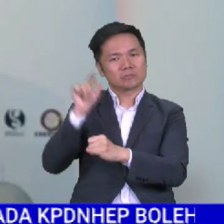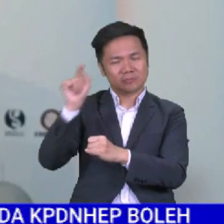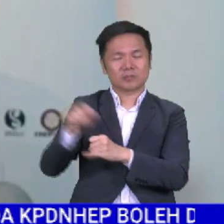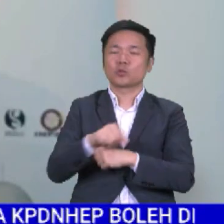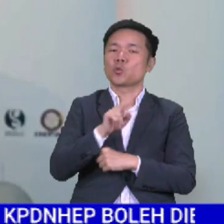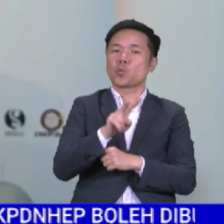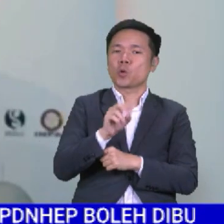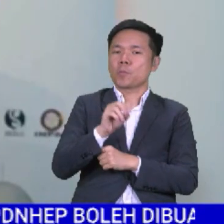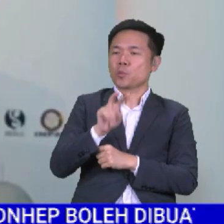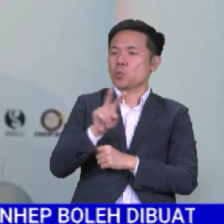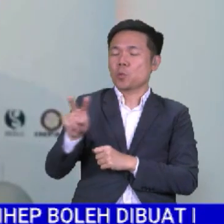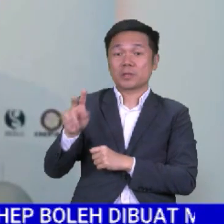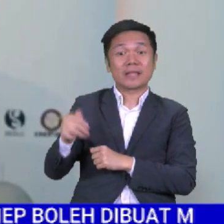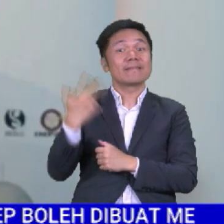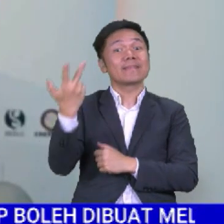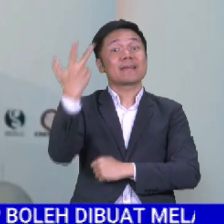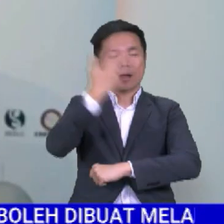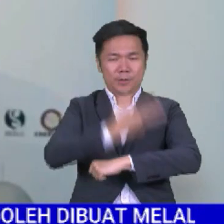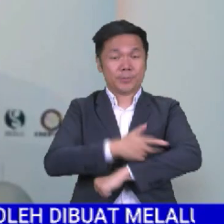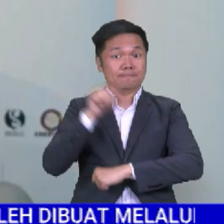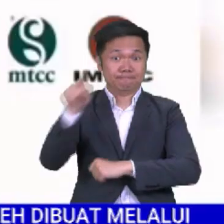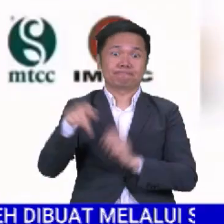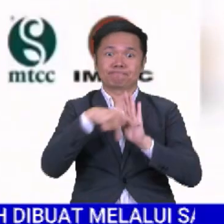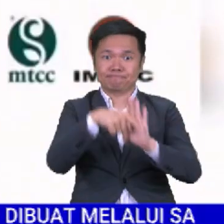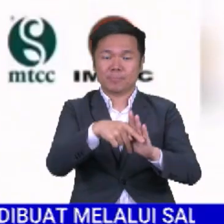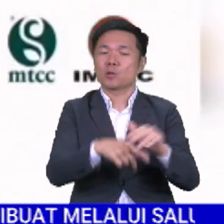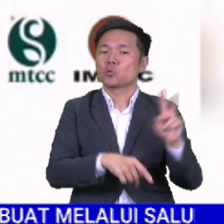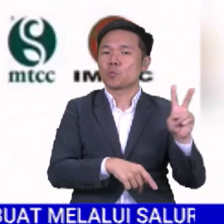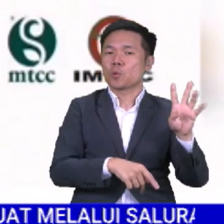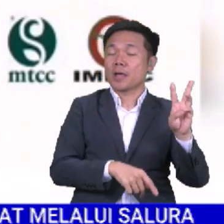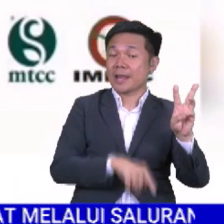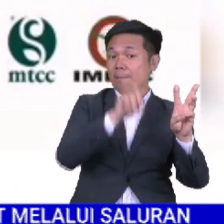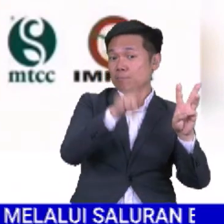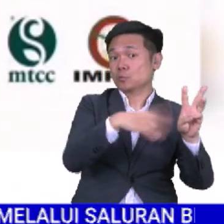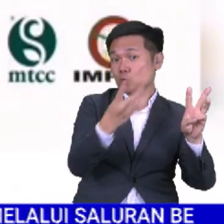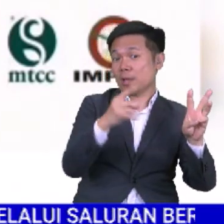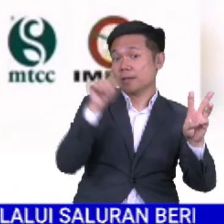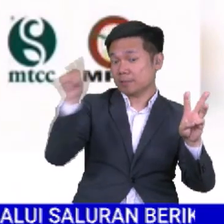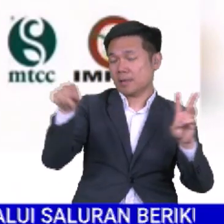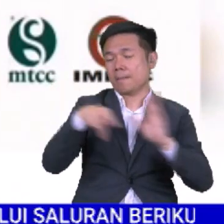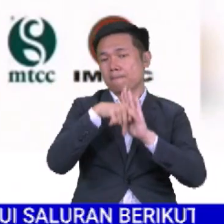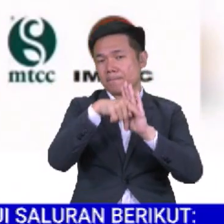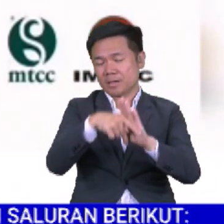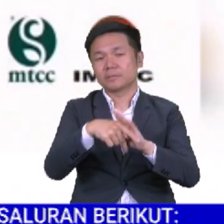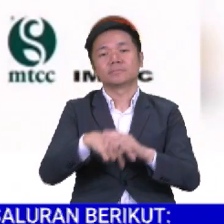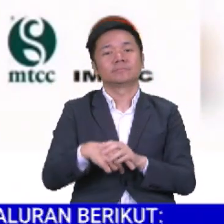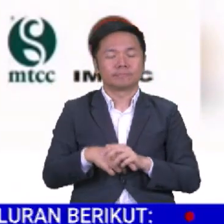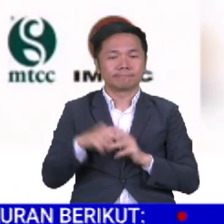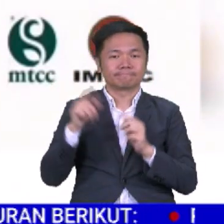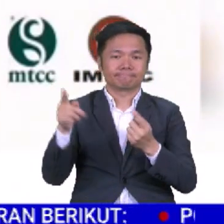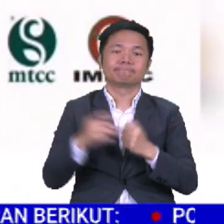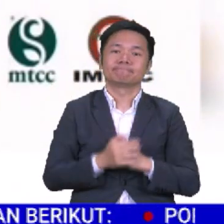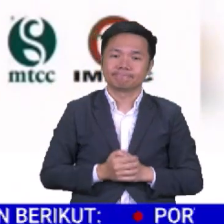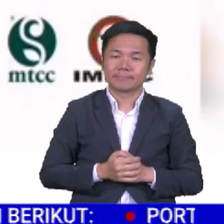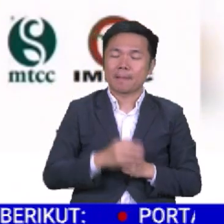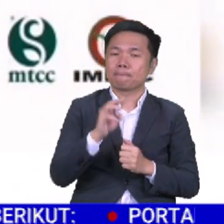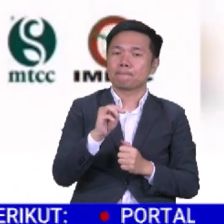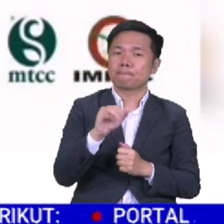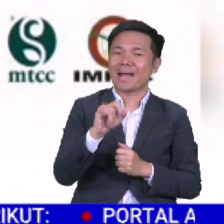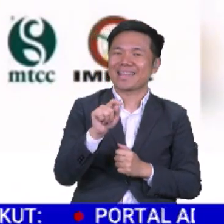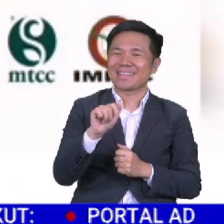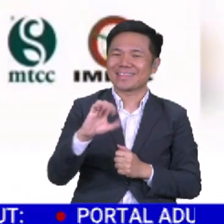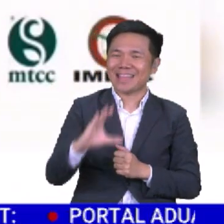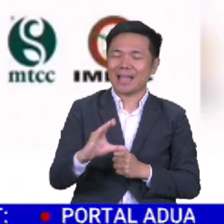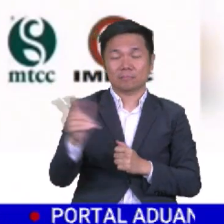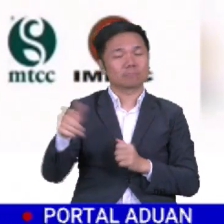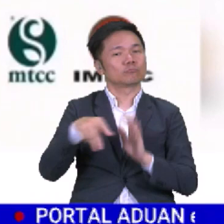2022 selama 3 hari, mulai 26 Julai ini di Pusat Pameran dan Antarabangsa Malaysia. MyTech.